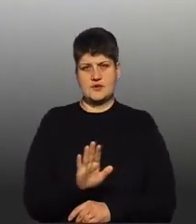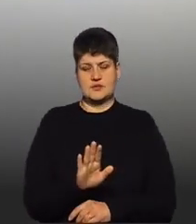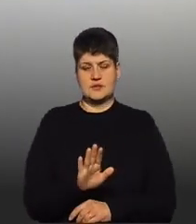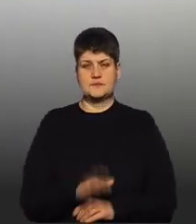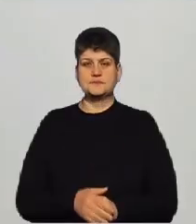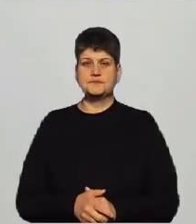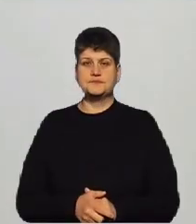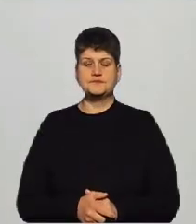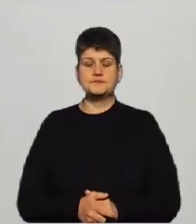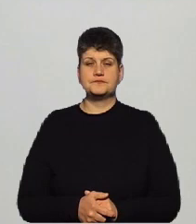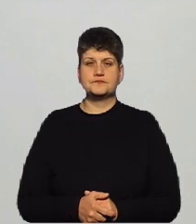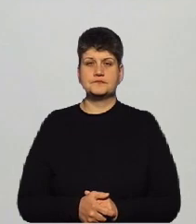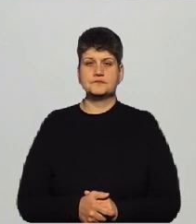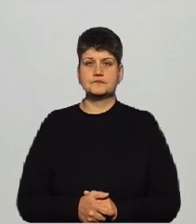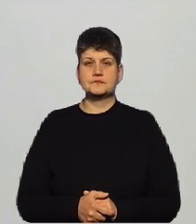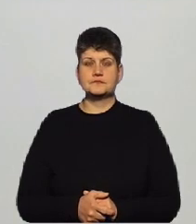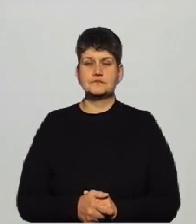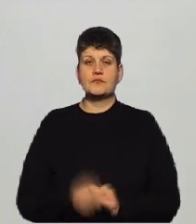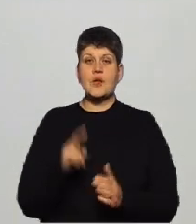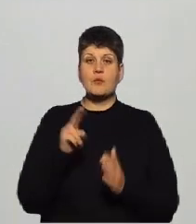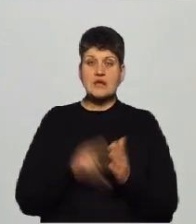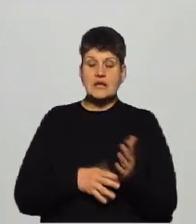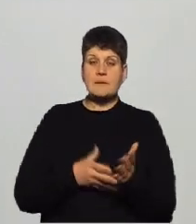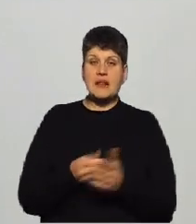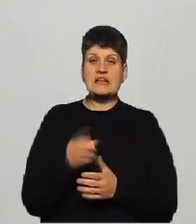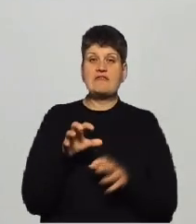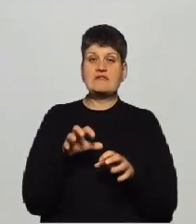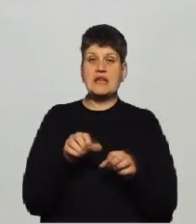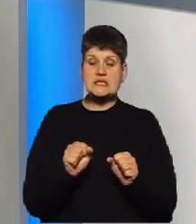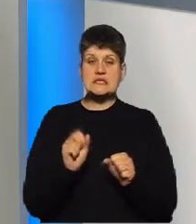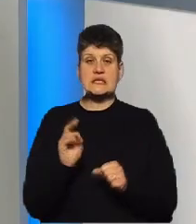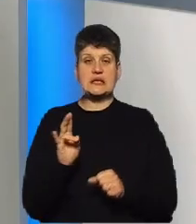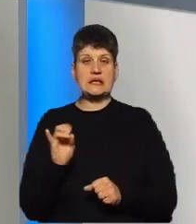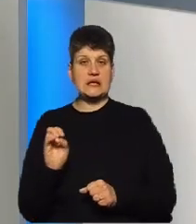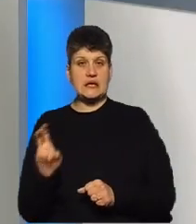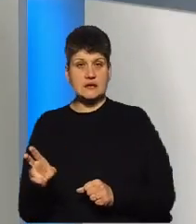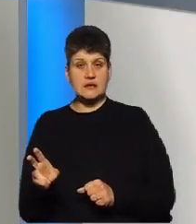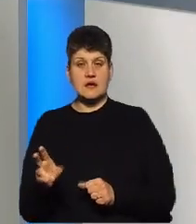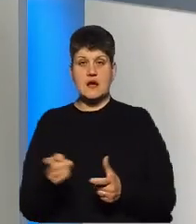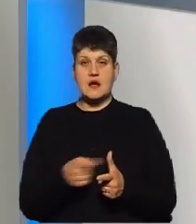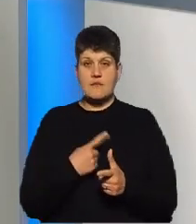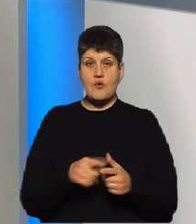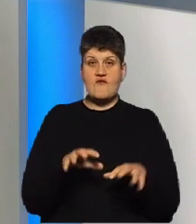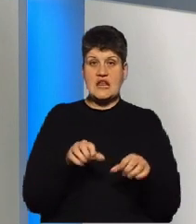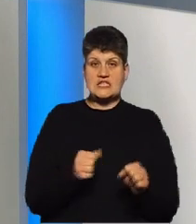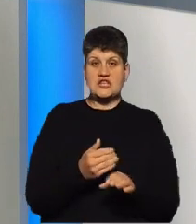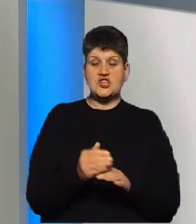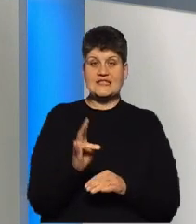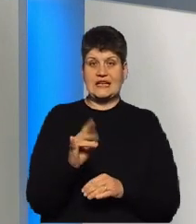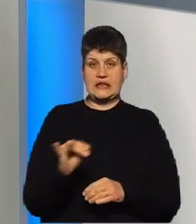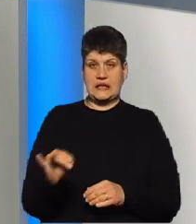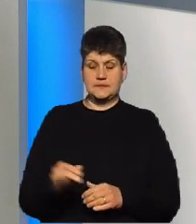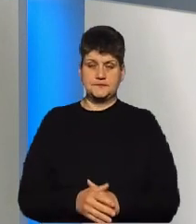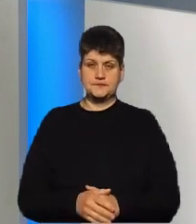залежить податок. Податок сплачує власник. Або власник квартири, або власник частини. Ще таке запитання